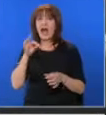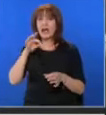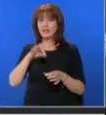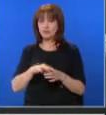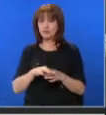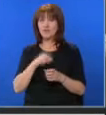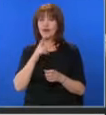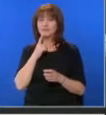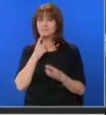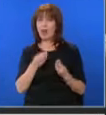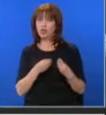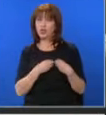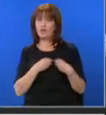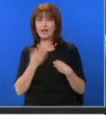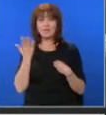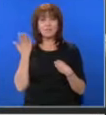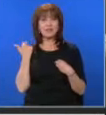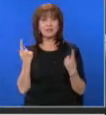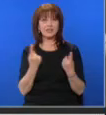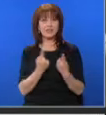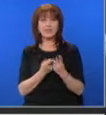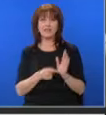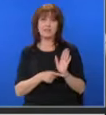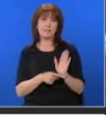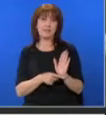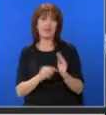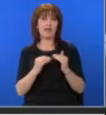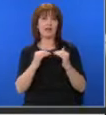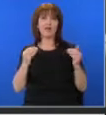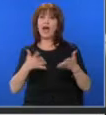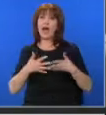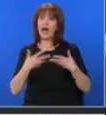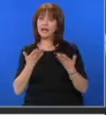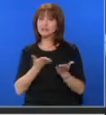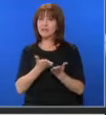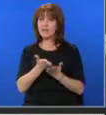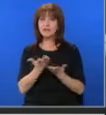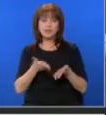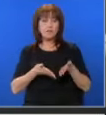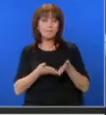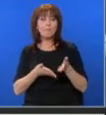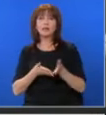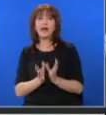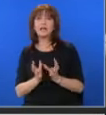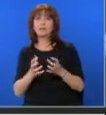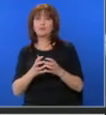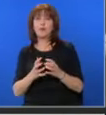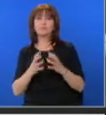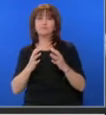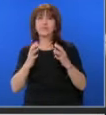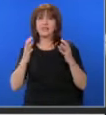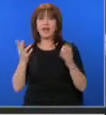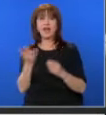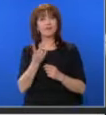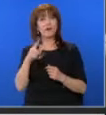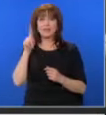Гласувах им кредит на доверие в предишната среща и те се представиха на ниво. Харесвам и начинът, по който помагат на отбора да израства. Двамата